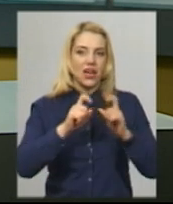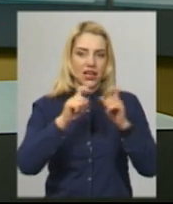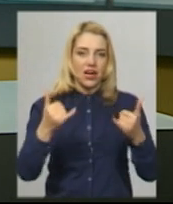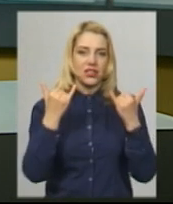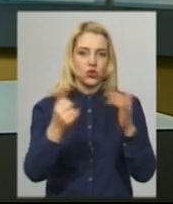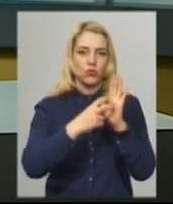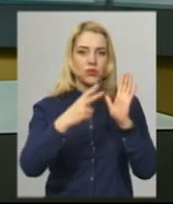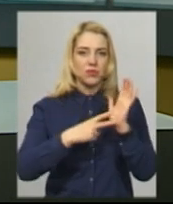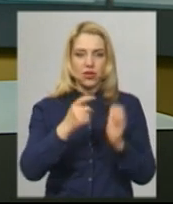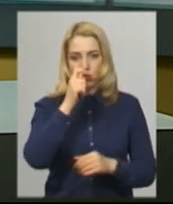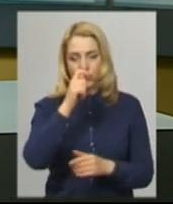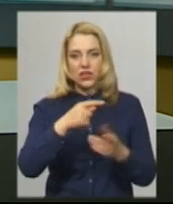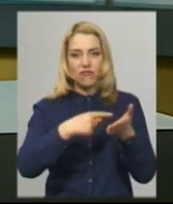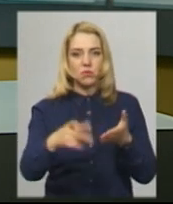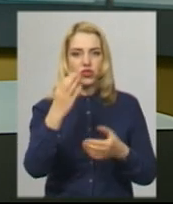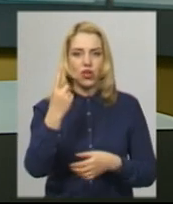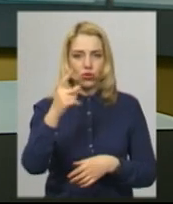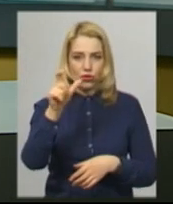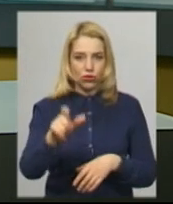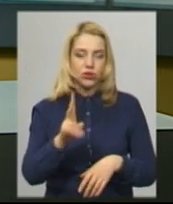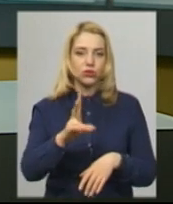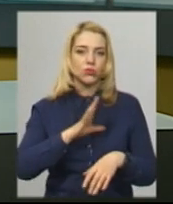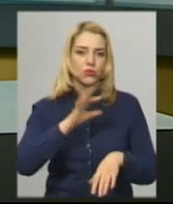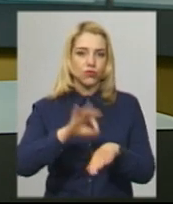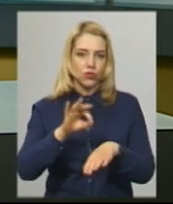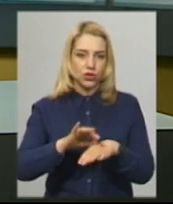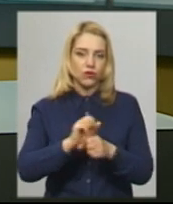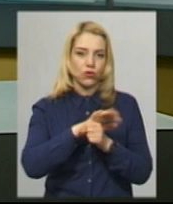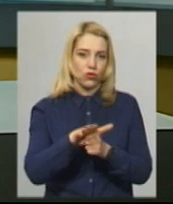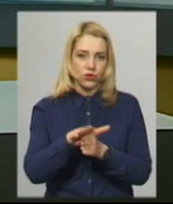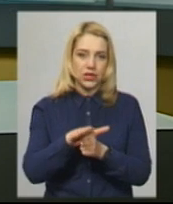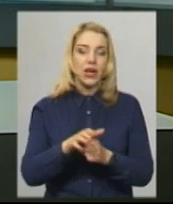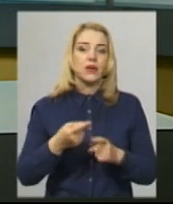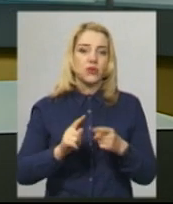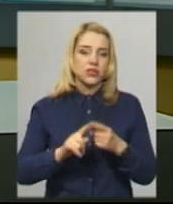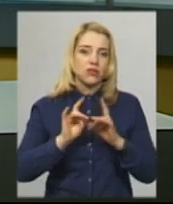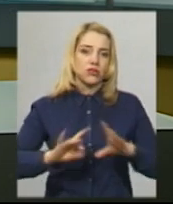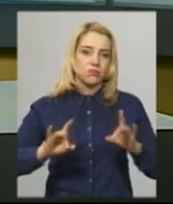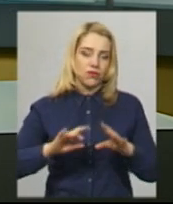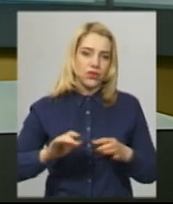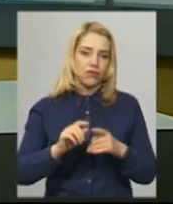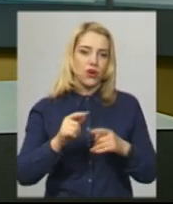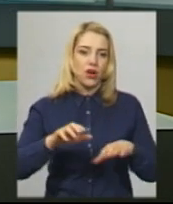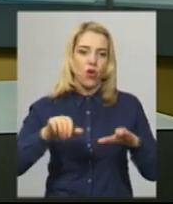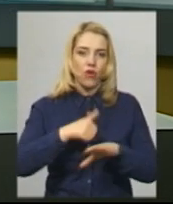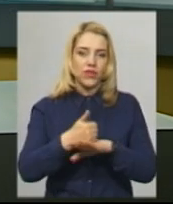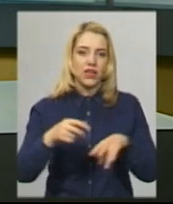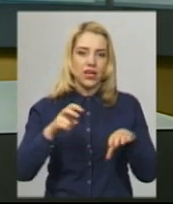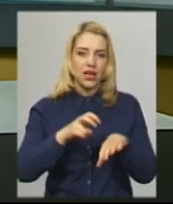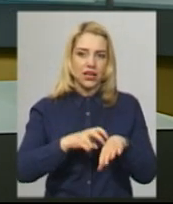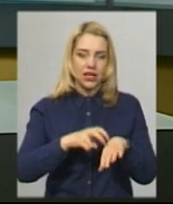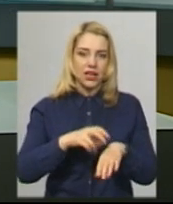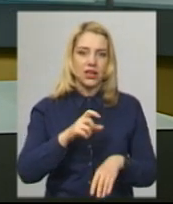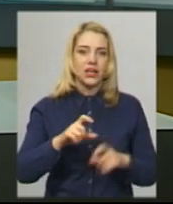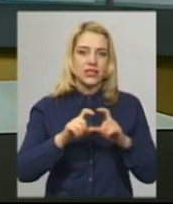квітня, виписали ще одного пацієнта, котрий одужав від COVID-19. Про це Суспільному розповіла головна лікарка закладу